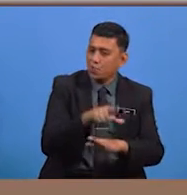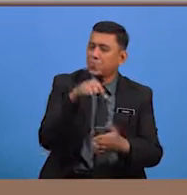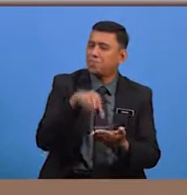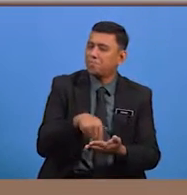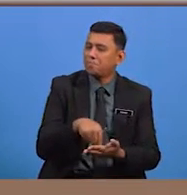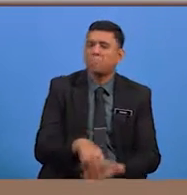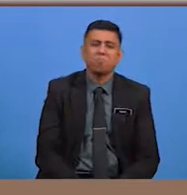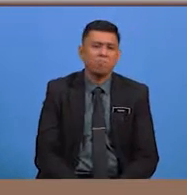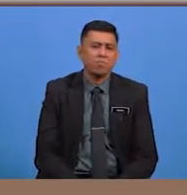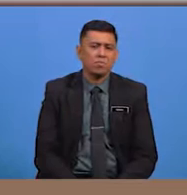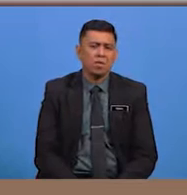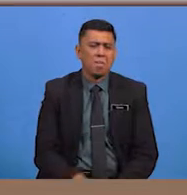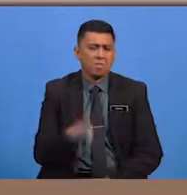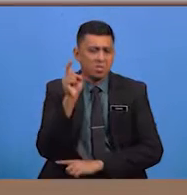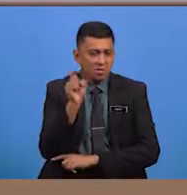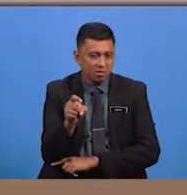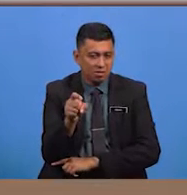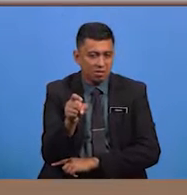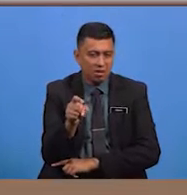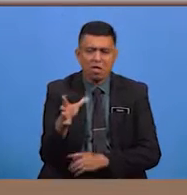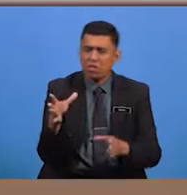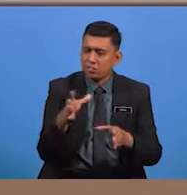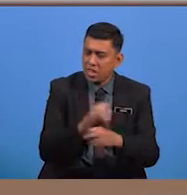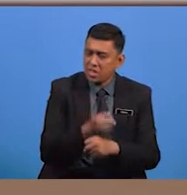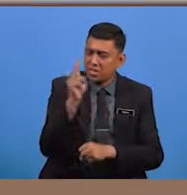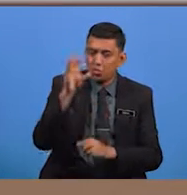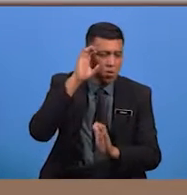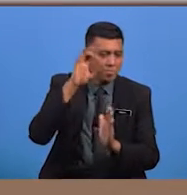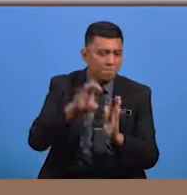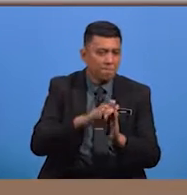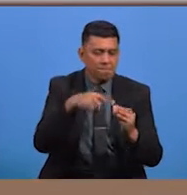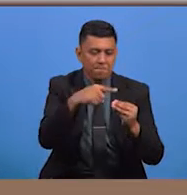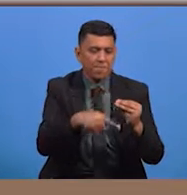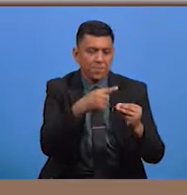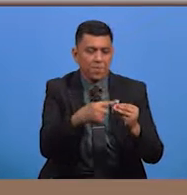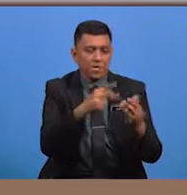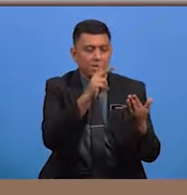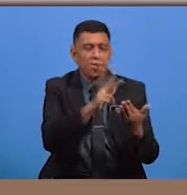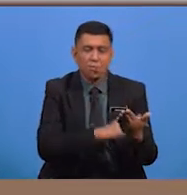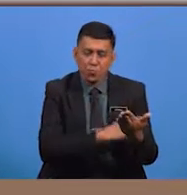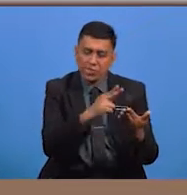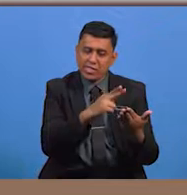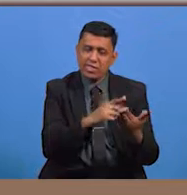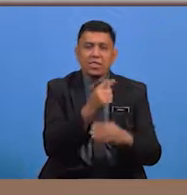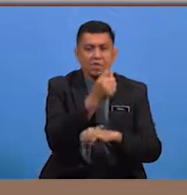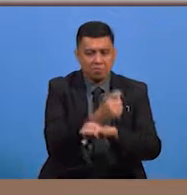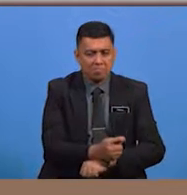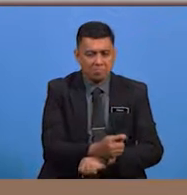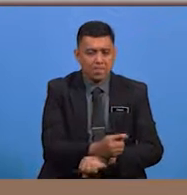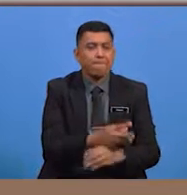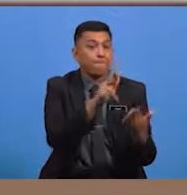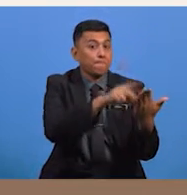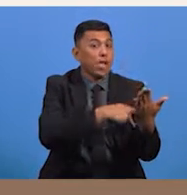pelajar-pelajar semestinya telah dapat satu gambaran Tentang puisi tradisional iaitu pantun